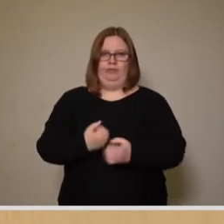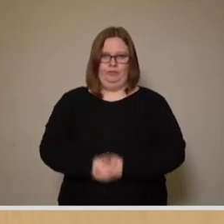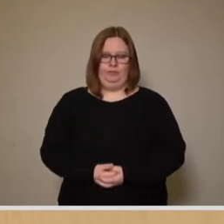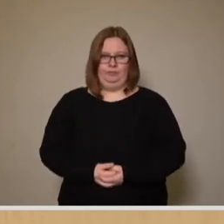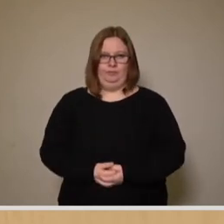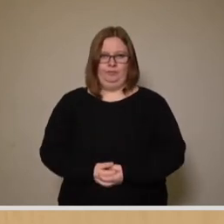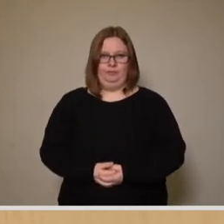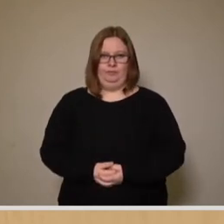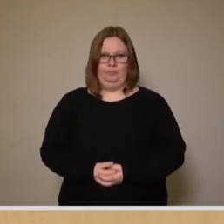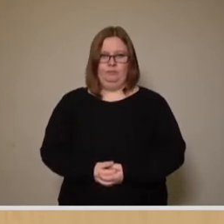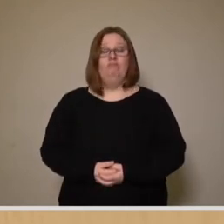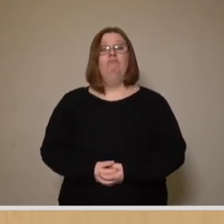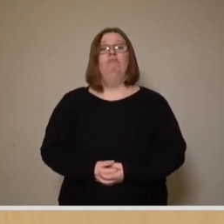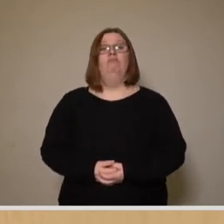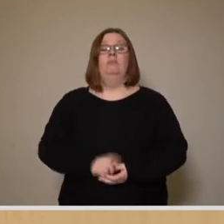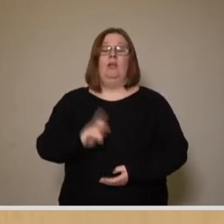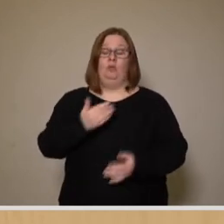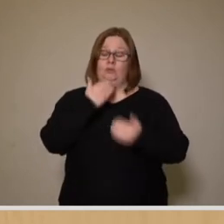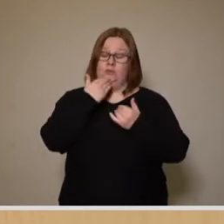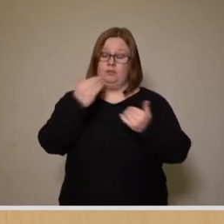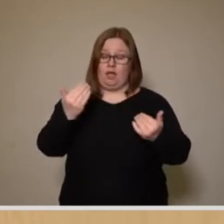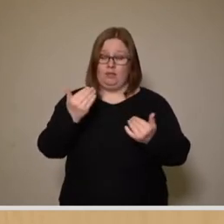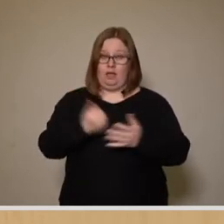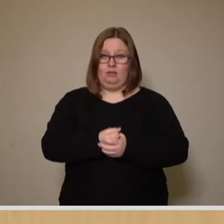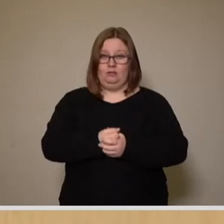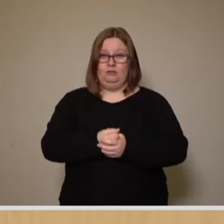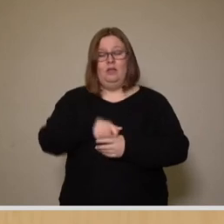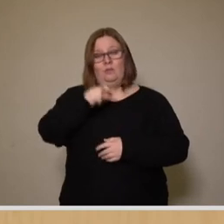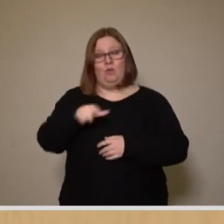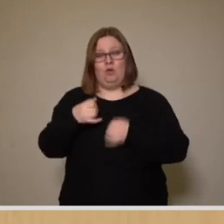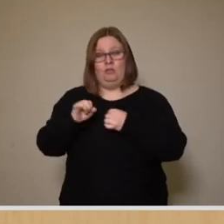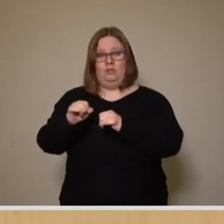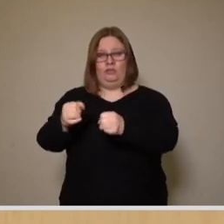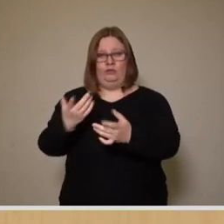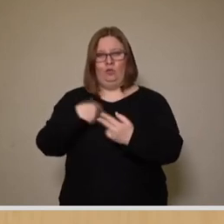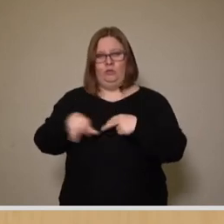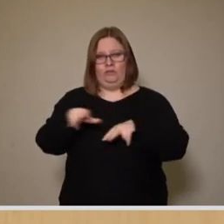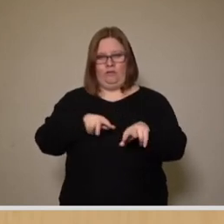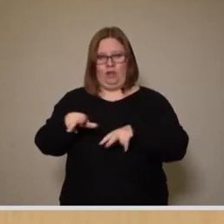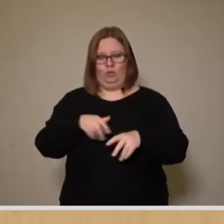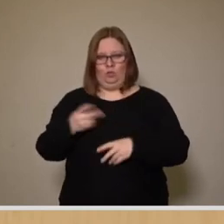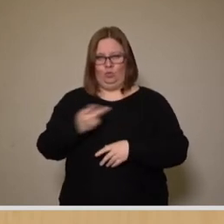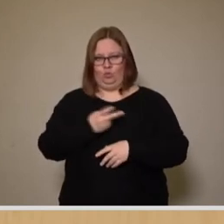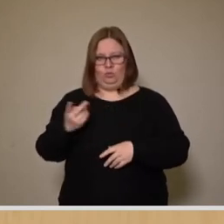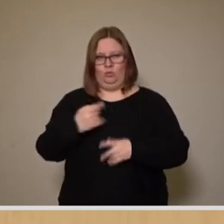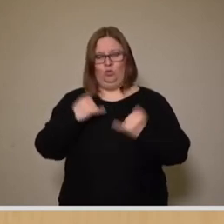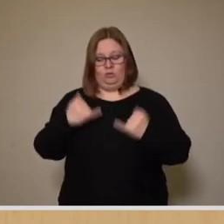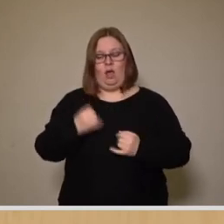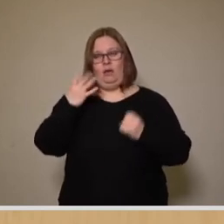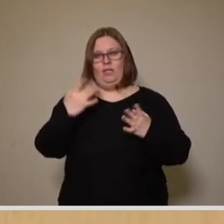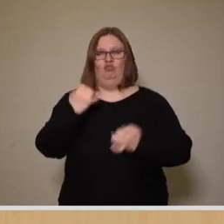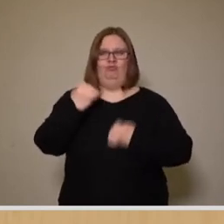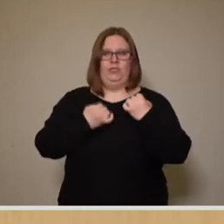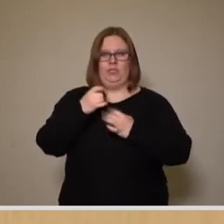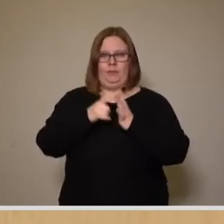Mein ausdrücklicher Dank gilt auch der Bürgerinitiative und der Verwaltung, dass wir nun trotz der schwierigen